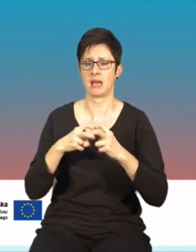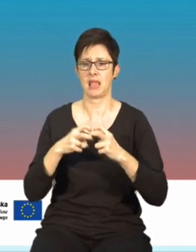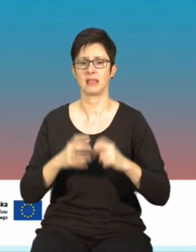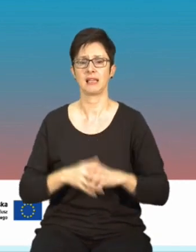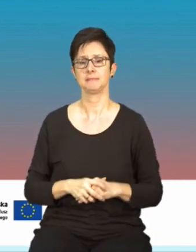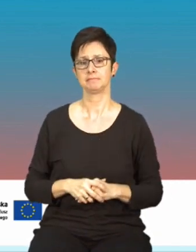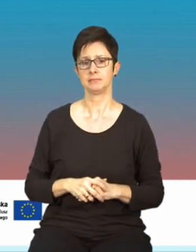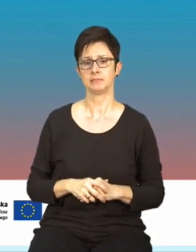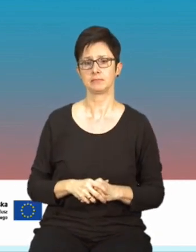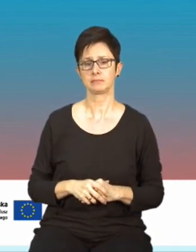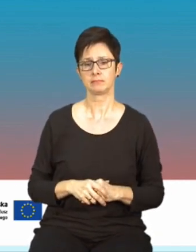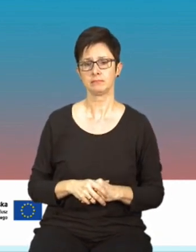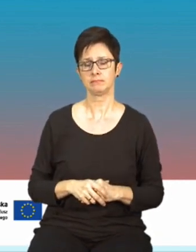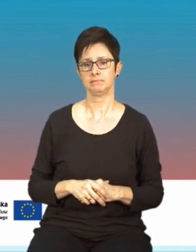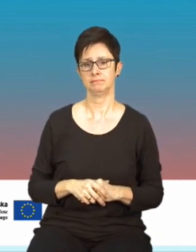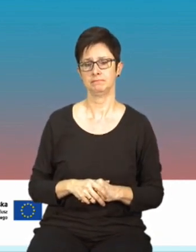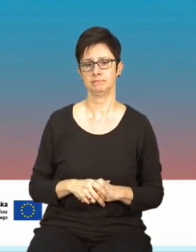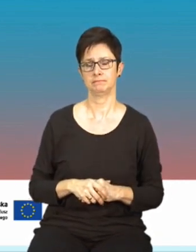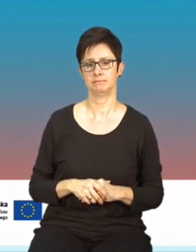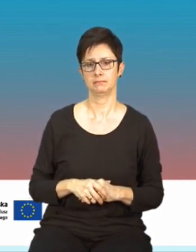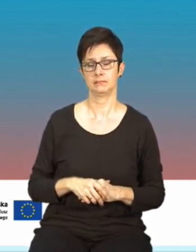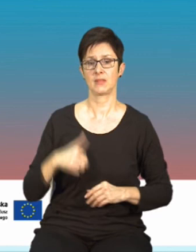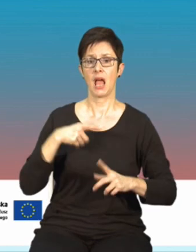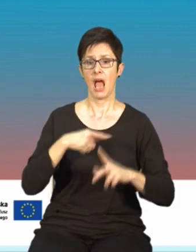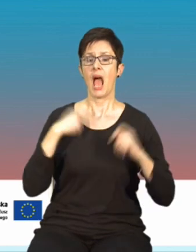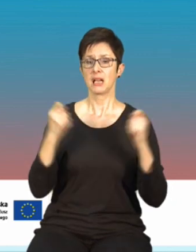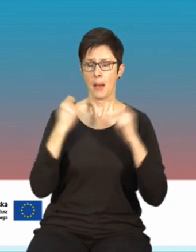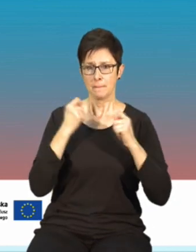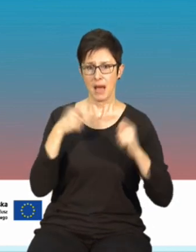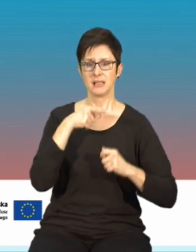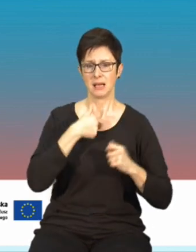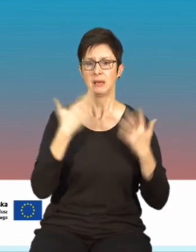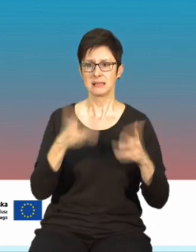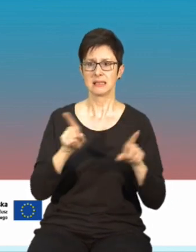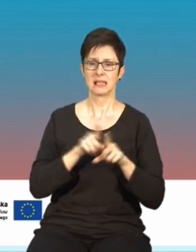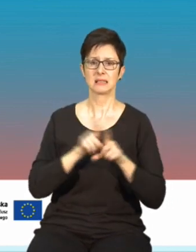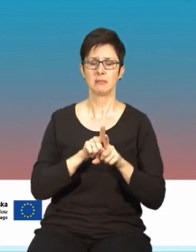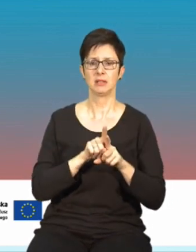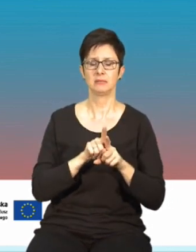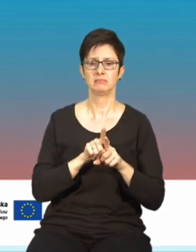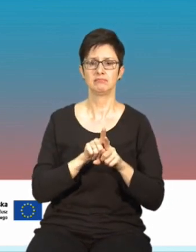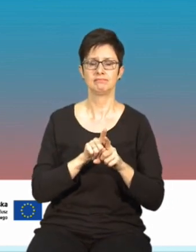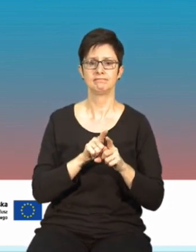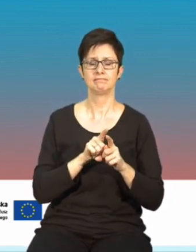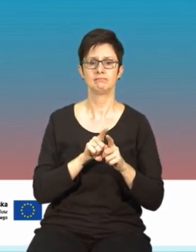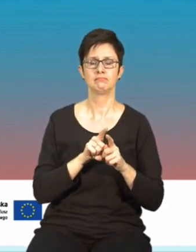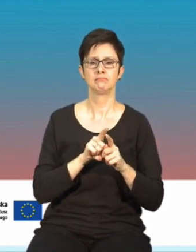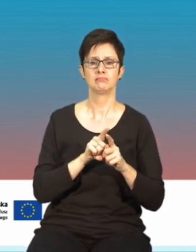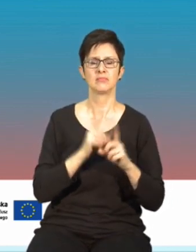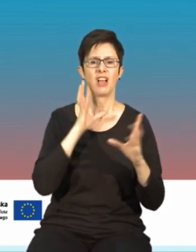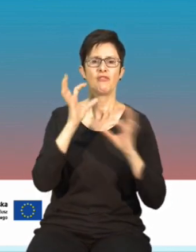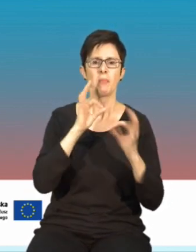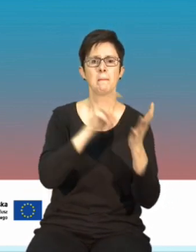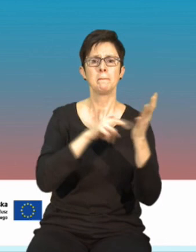Jakby też w trakcie działań podejmowanych w ramach kampanii chcielibyśmy wypełniać wszelkie luki. Mam tutaj na myśli